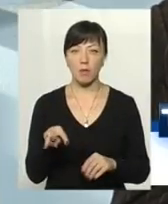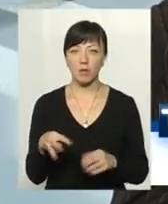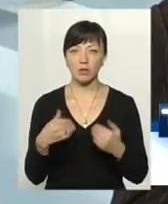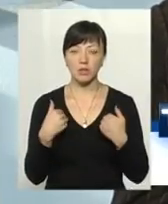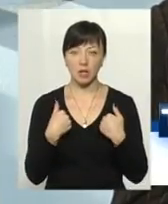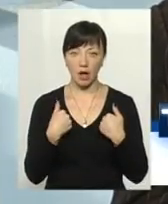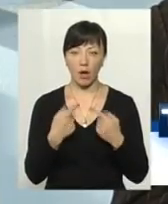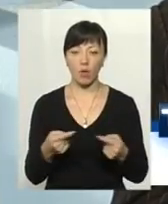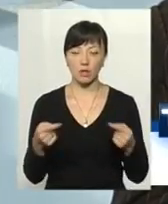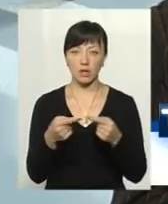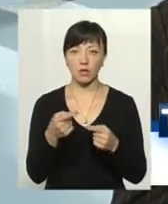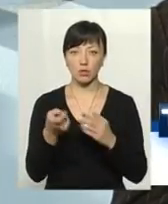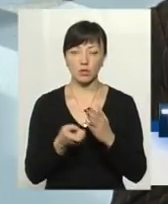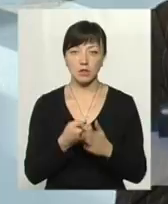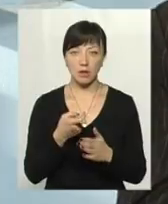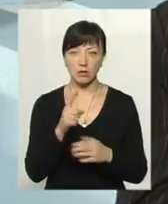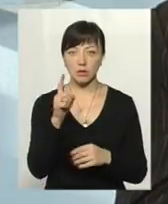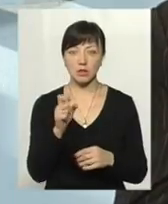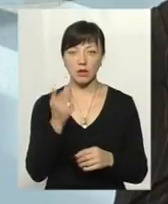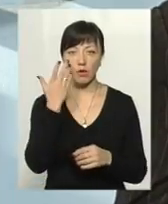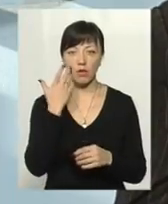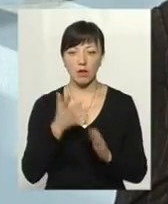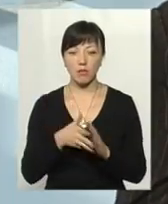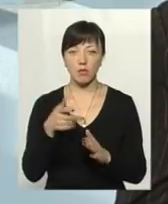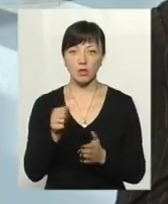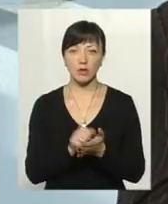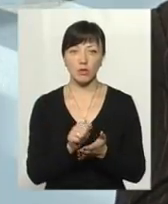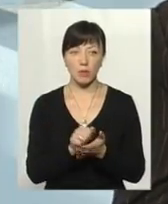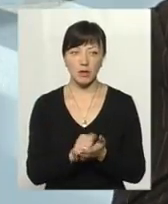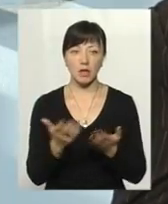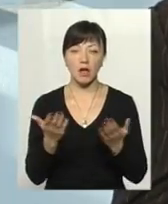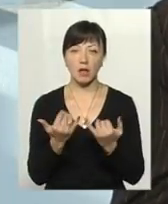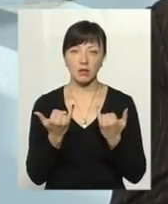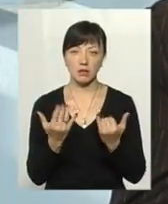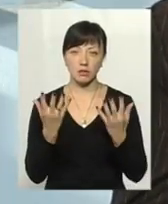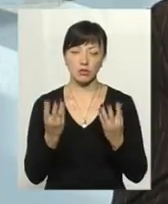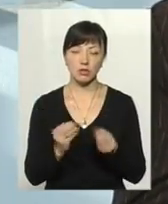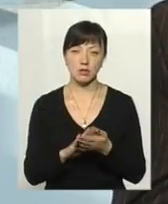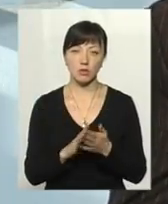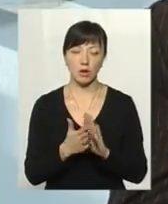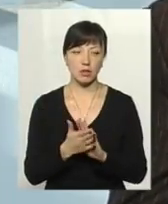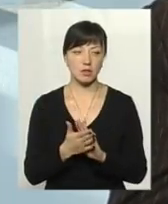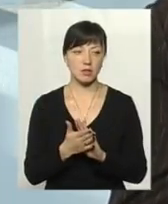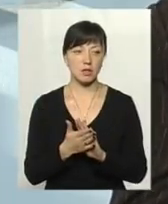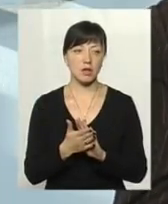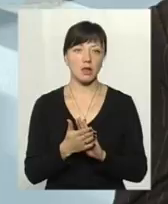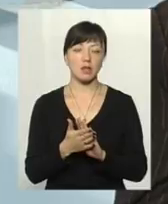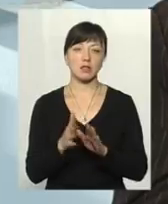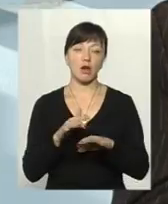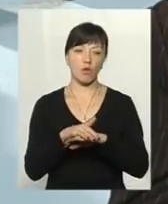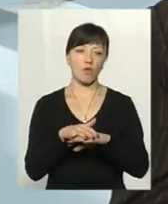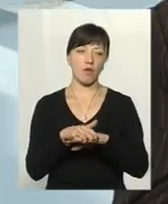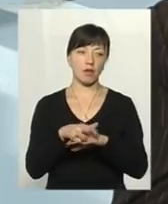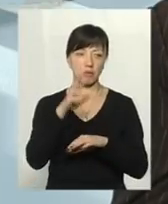конкретно знаю, коли подані були документи, і яка на даний час ситуація з нарахуванням